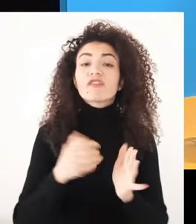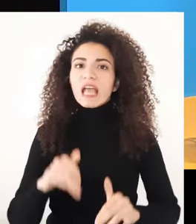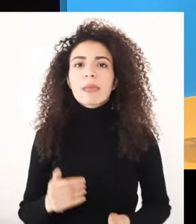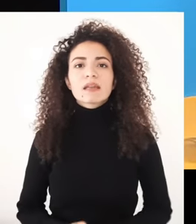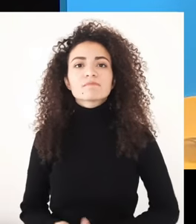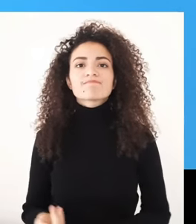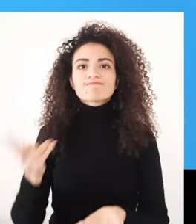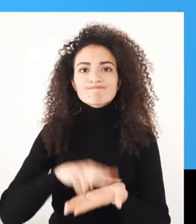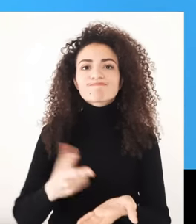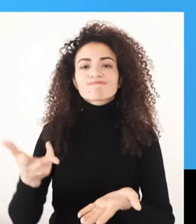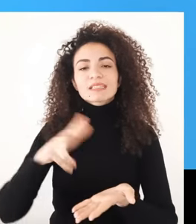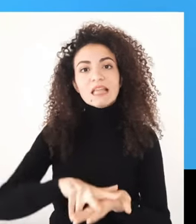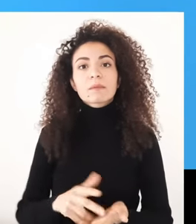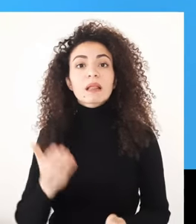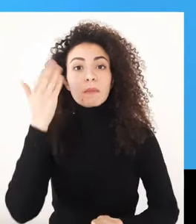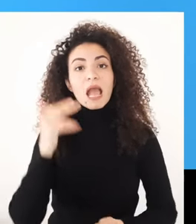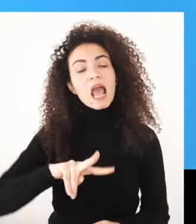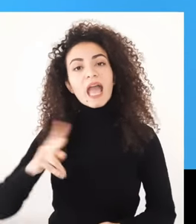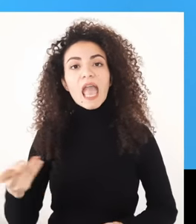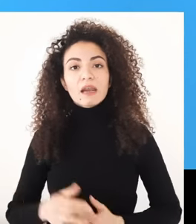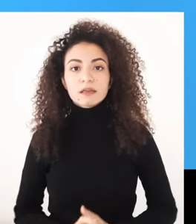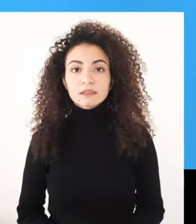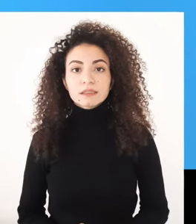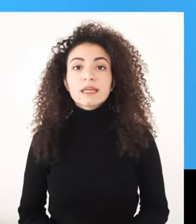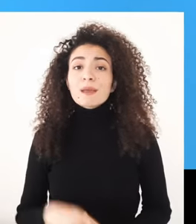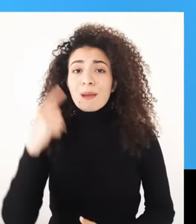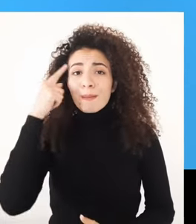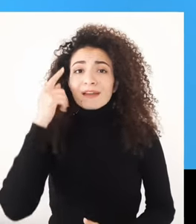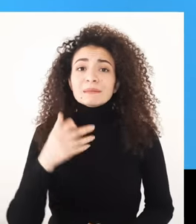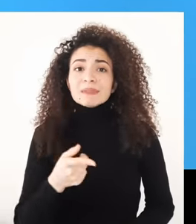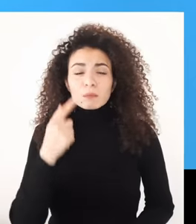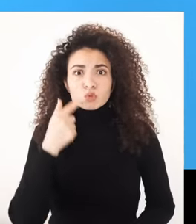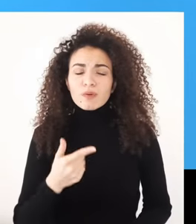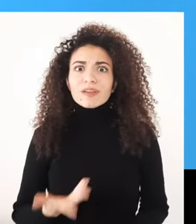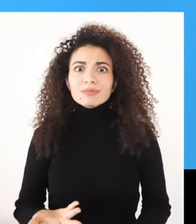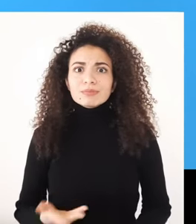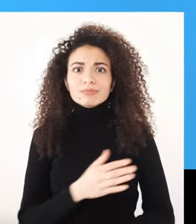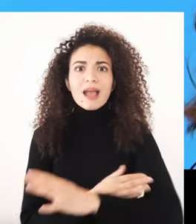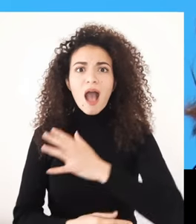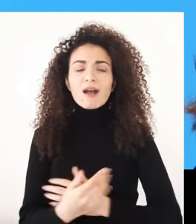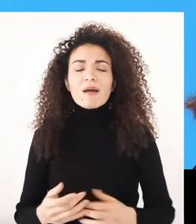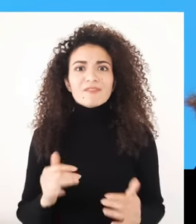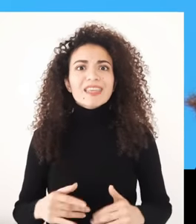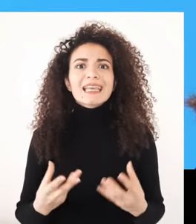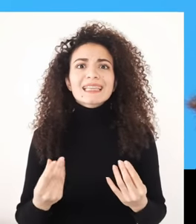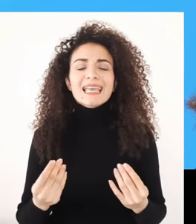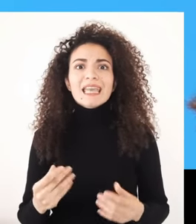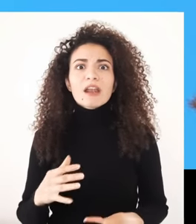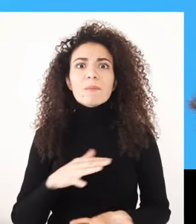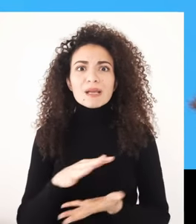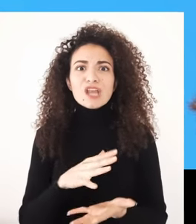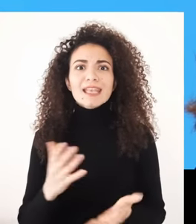أي أمرأة أخرى وأمام هالواقع بفهم إنه يمكن تشعري بفقدان الأمل وله السبب